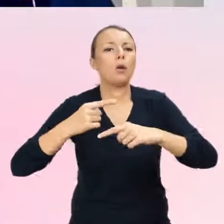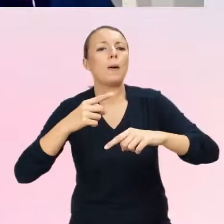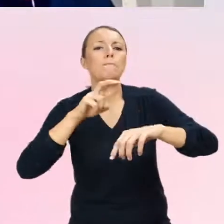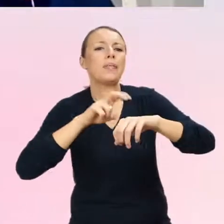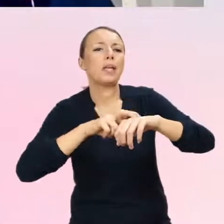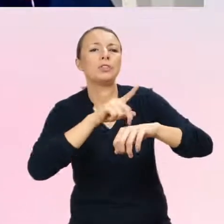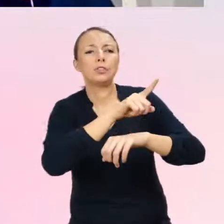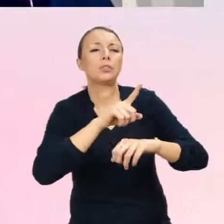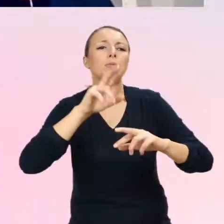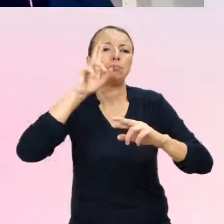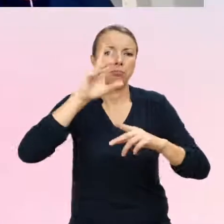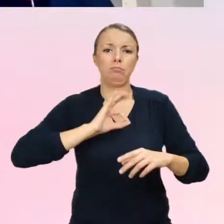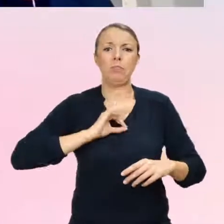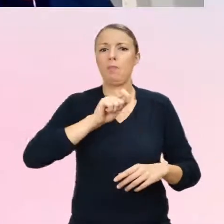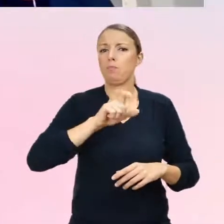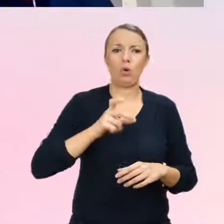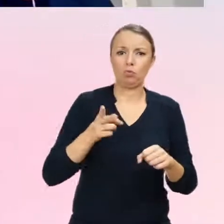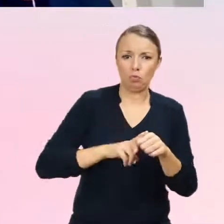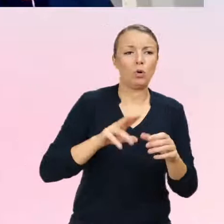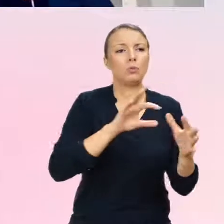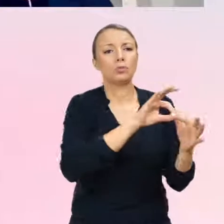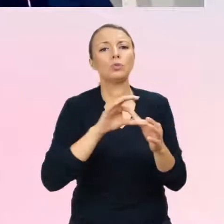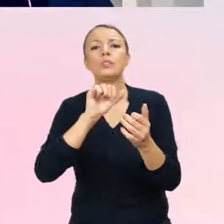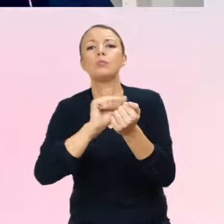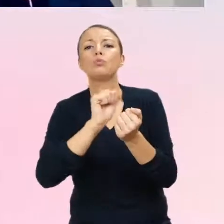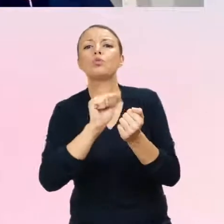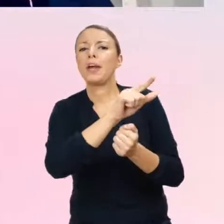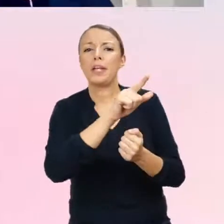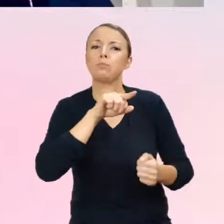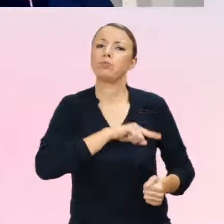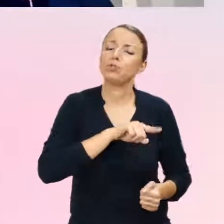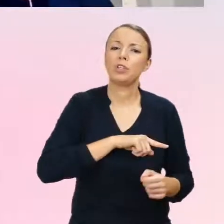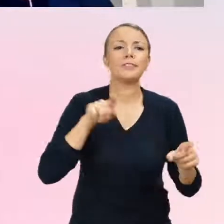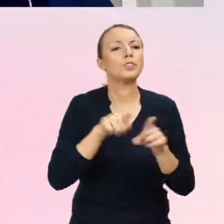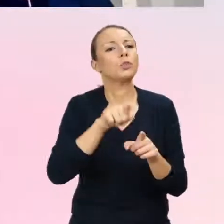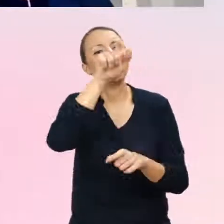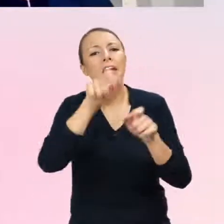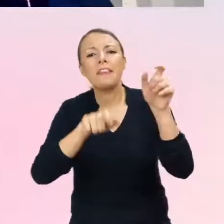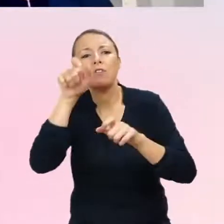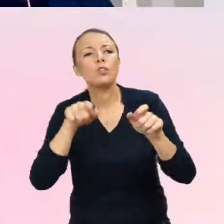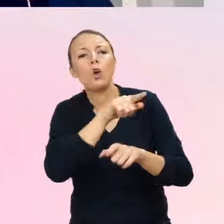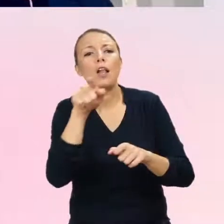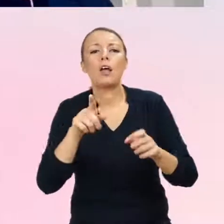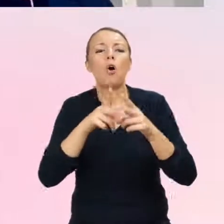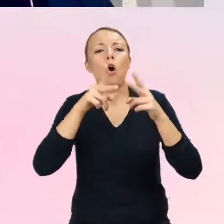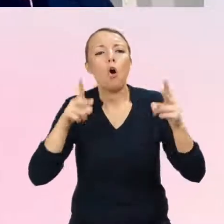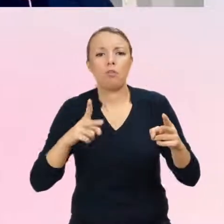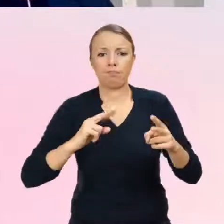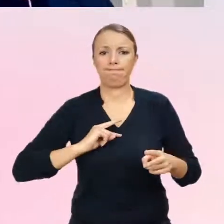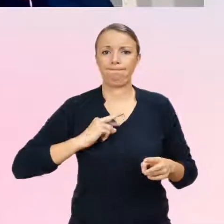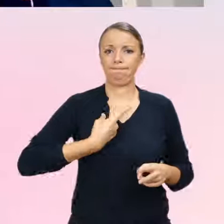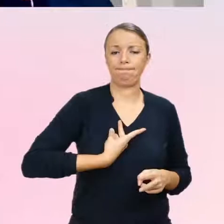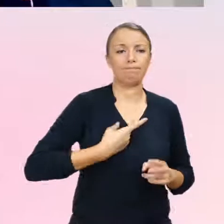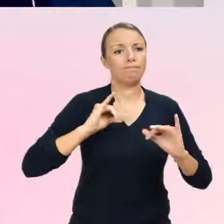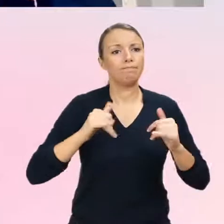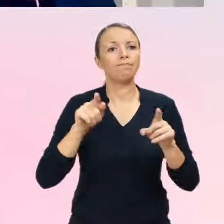współwystępujące objawy zaburzeń psychicznych oraz na konieczność indywidualizacji podejścia wobec procesu tranzycji, zwłaszcza wobec